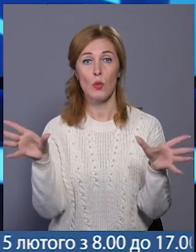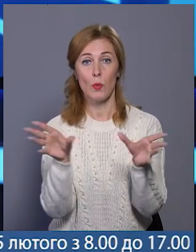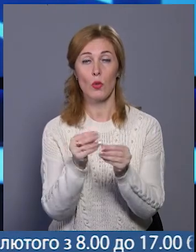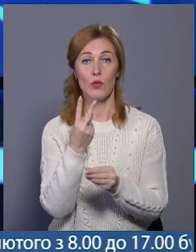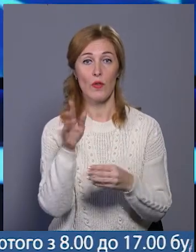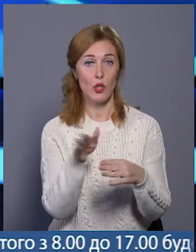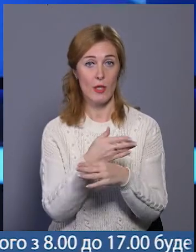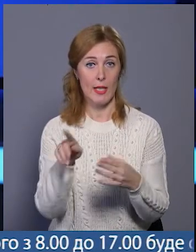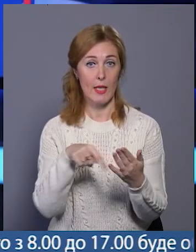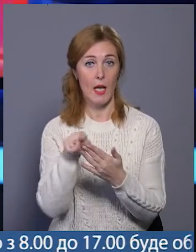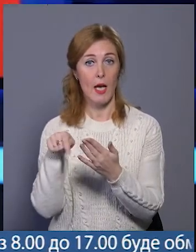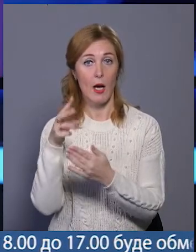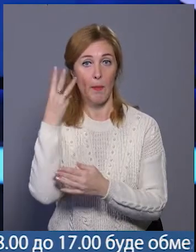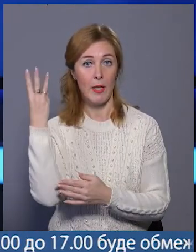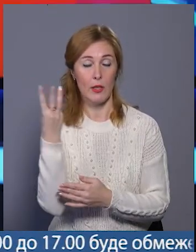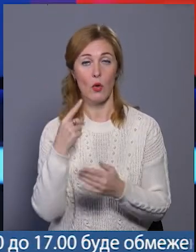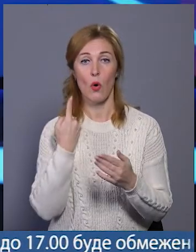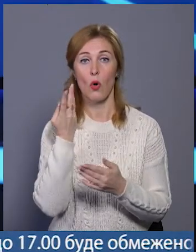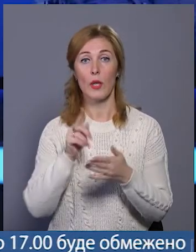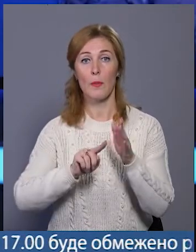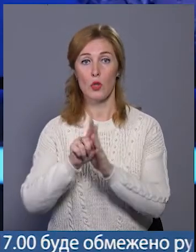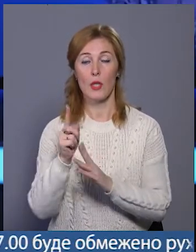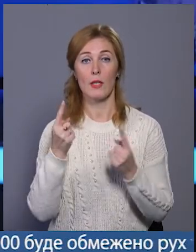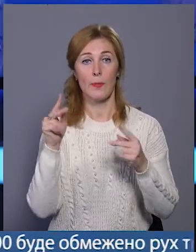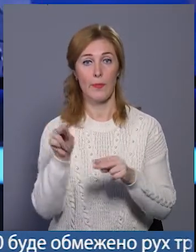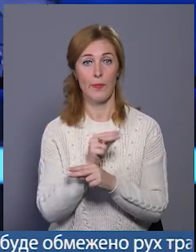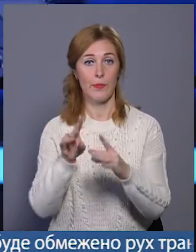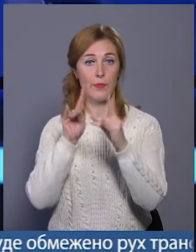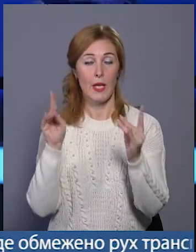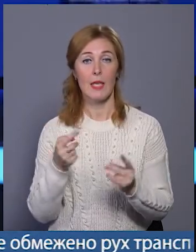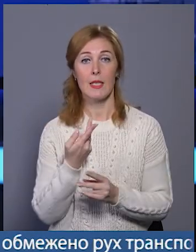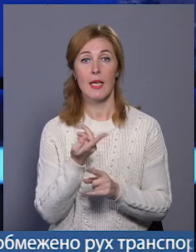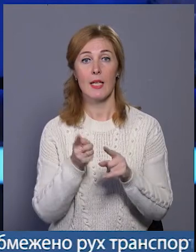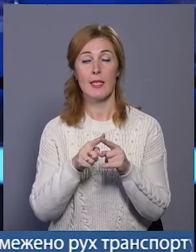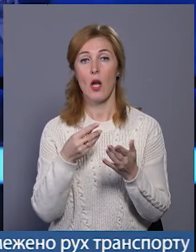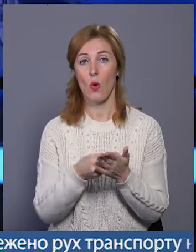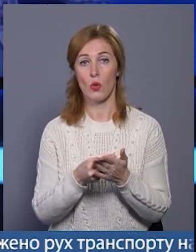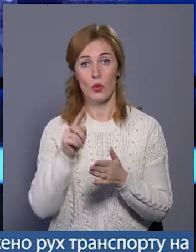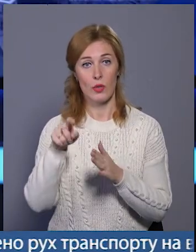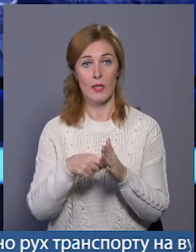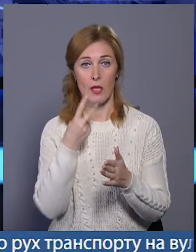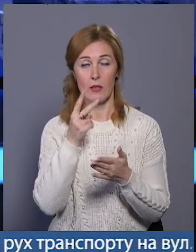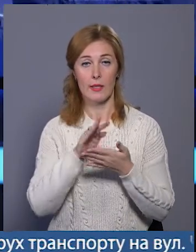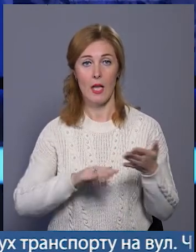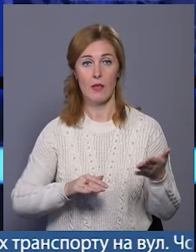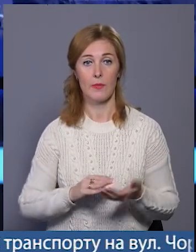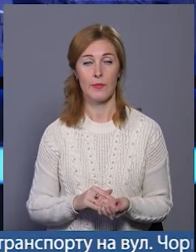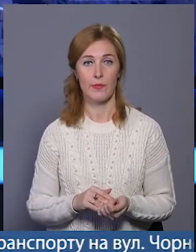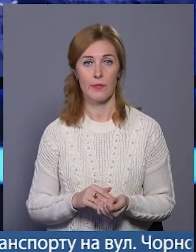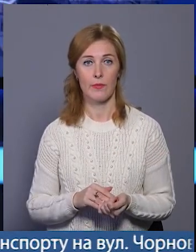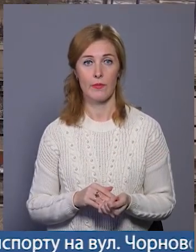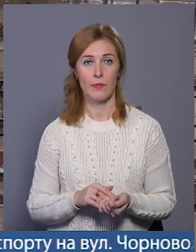дві частини Хмельницького. Коли почнеться капітальний ремонт шляхопроводу і скільки це коштуватиме, дізнавалася Вікторія Паламар.